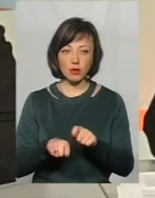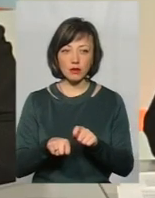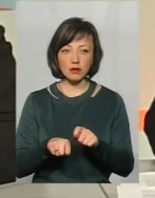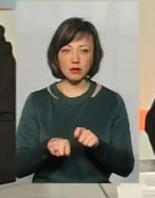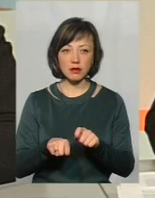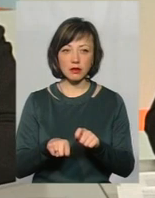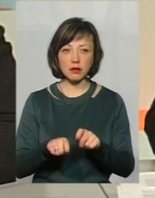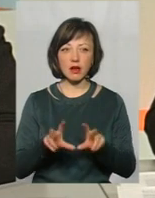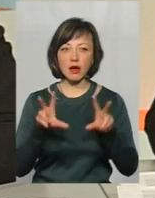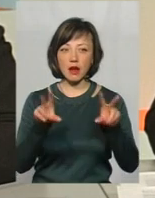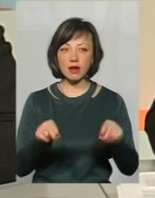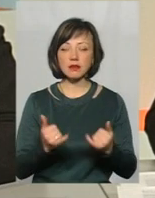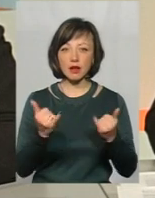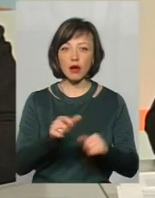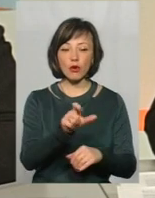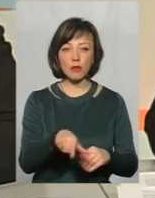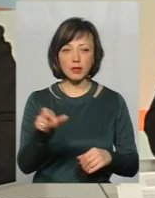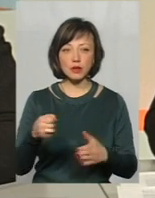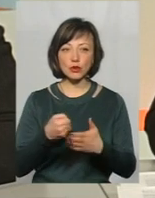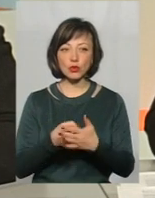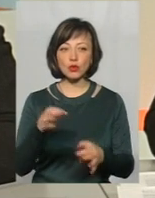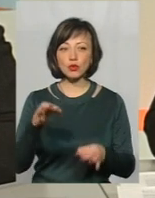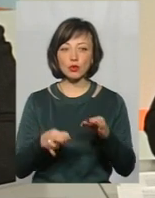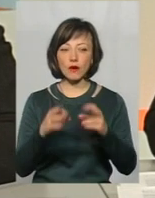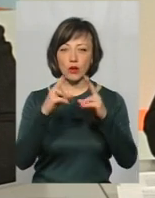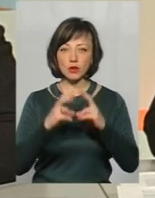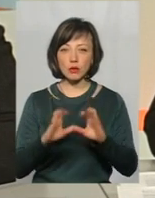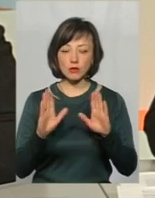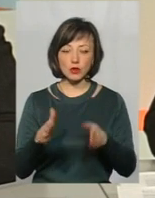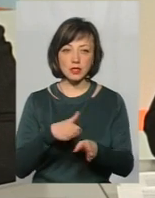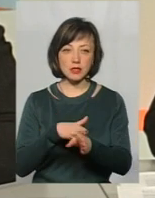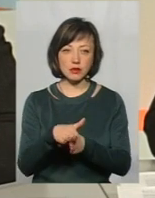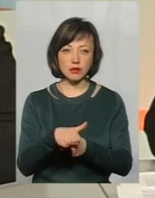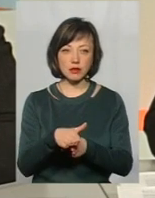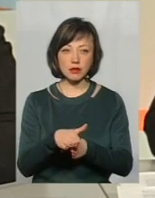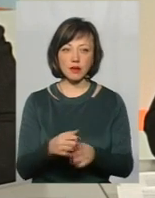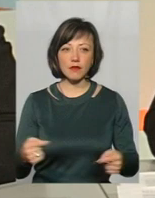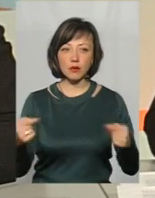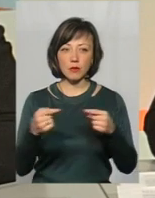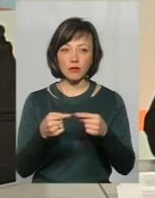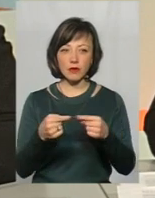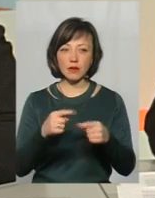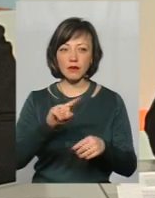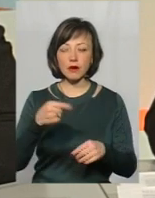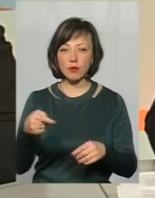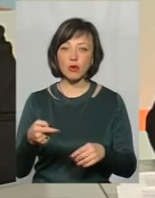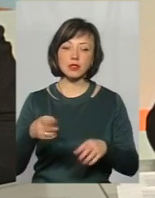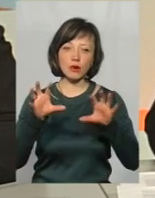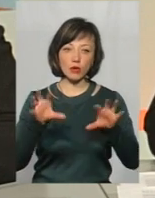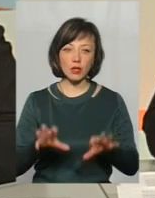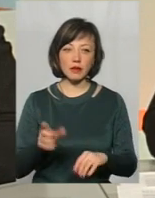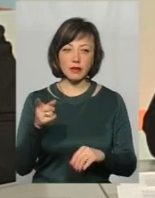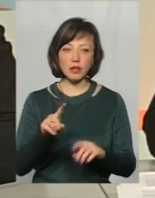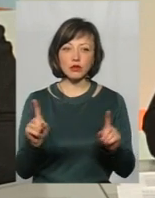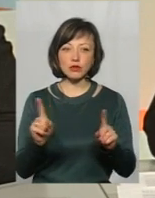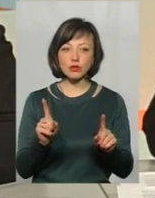напевне, гарантія для громадян, те, що досудове розслідування буде здійснено у відповідності до винномогченого законодавства і те, що